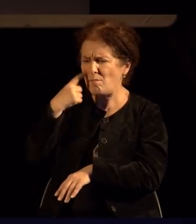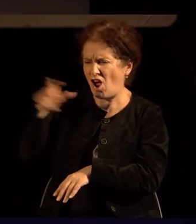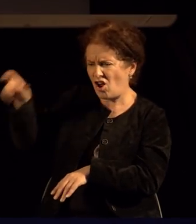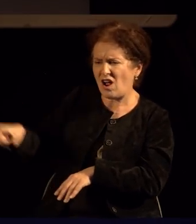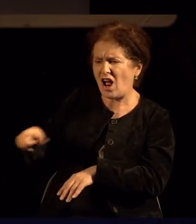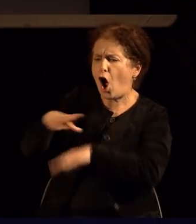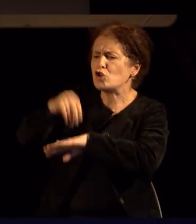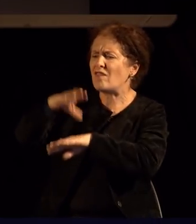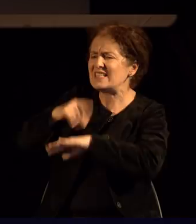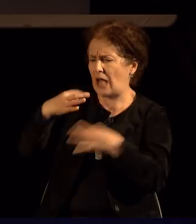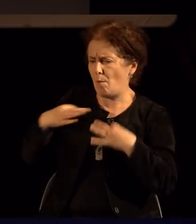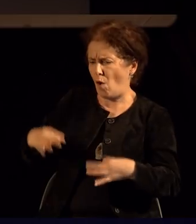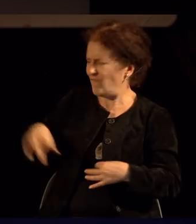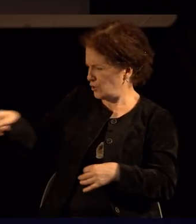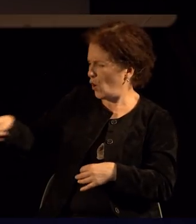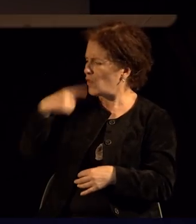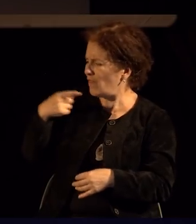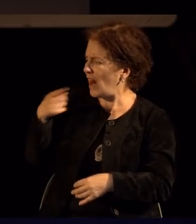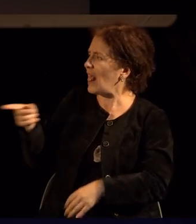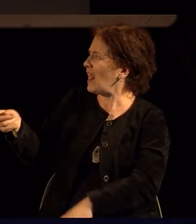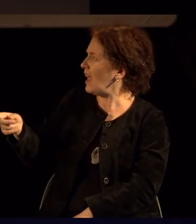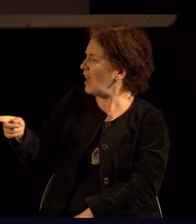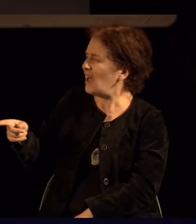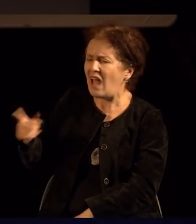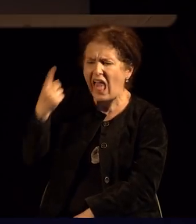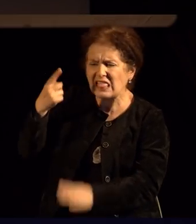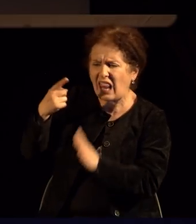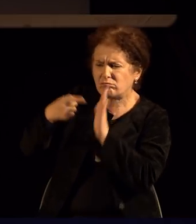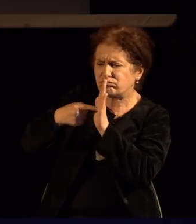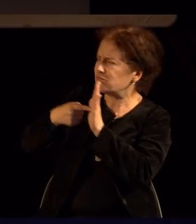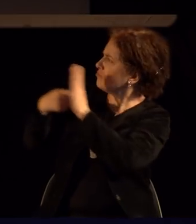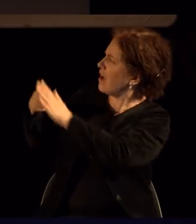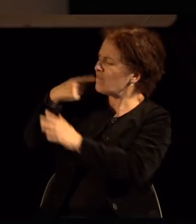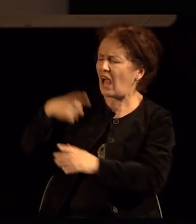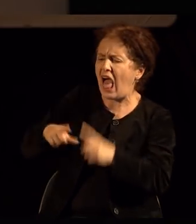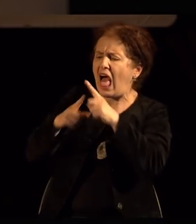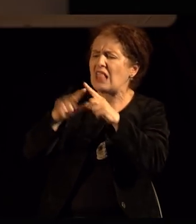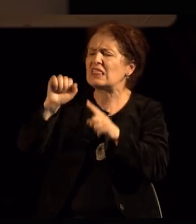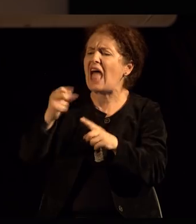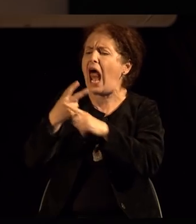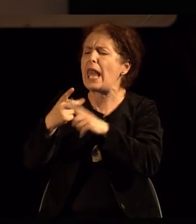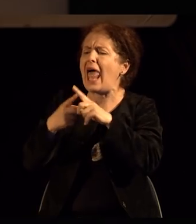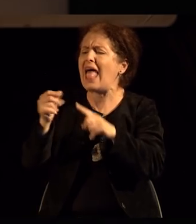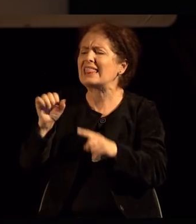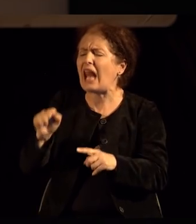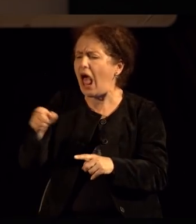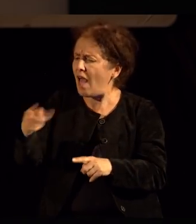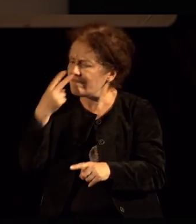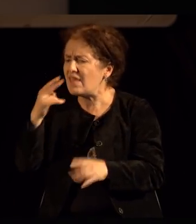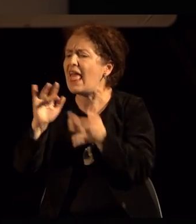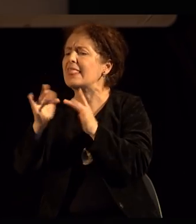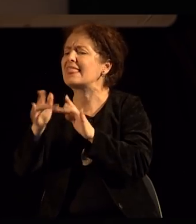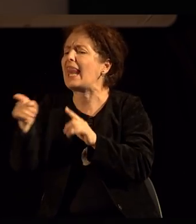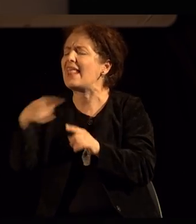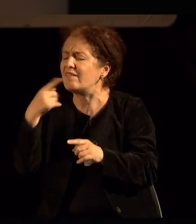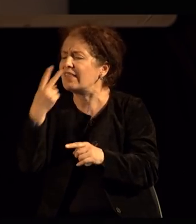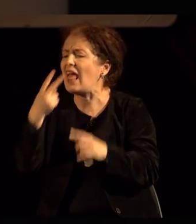О? Шведска. Да? Е, тамо во еден слайд, тантра. Е, па на интернет барате го тантра.